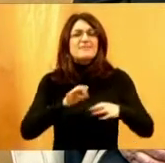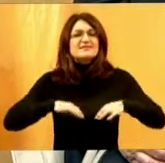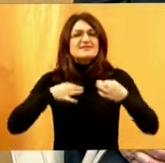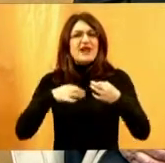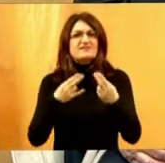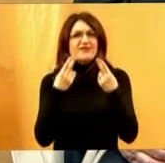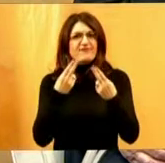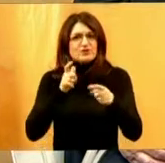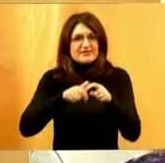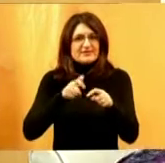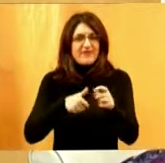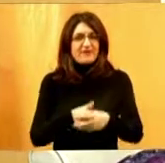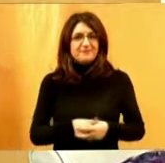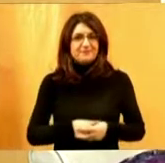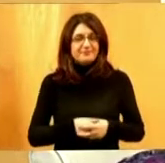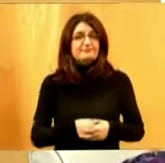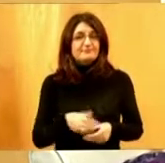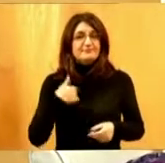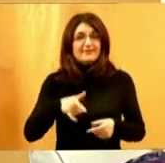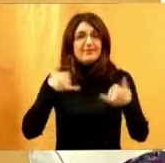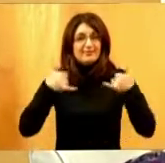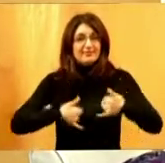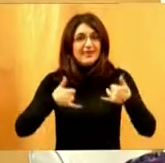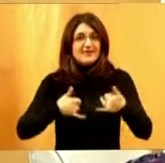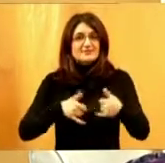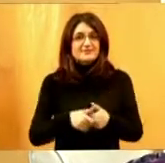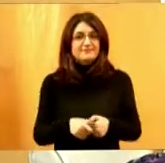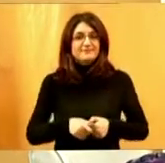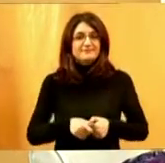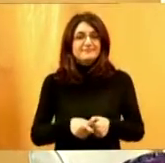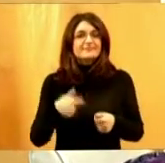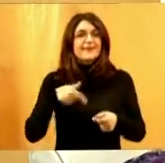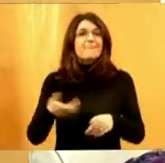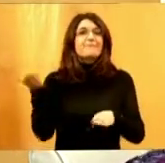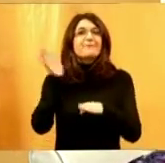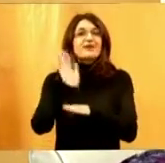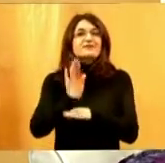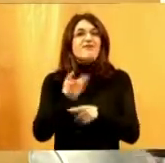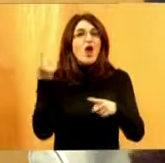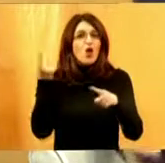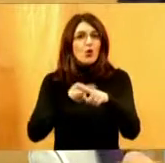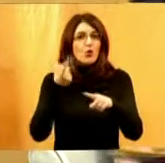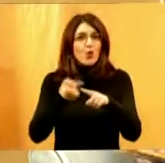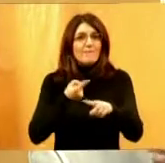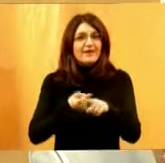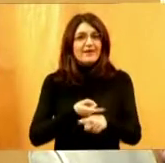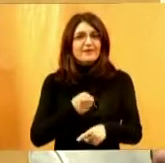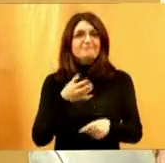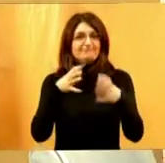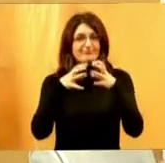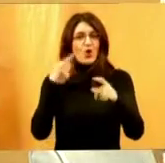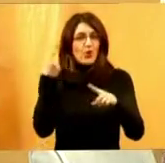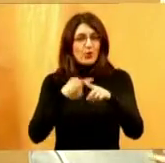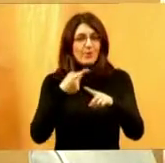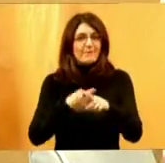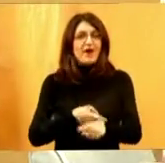elemenata. Ajmo to tako nazvati. Pa ćemo mi danas predstaviti krumpir, njegovo veličanstvo krumpir.